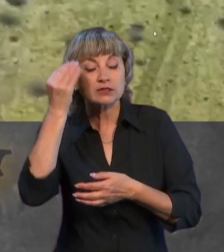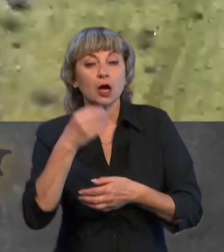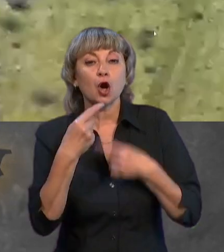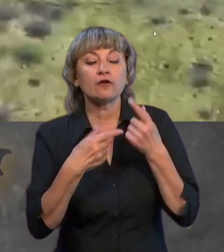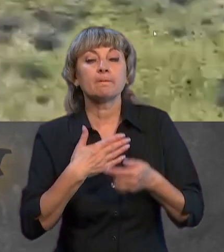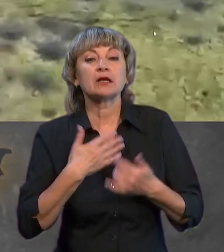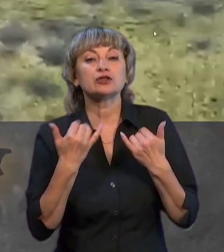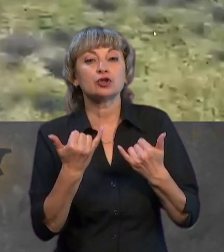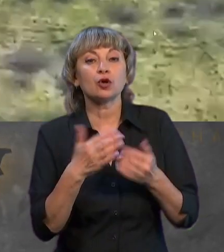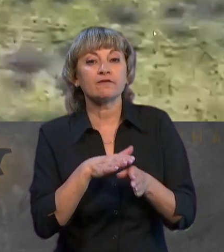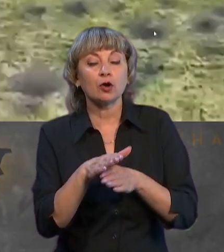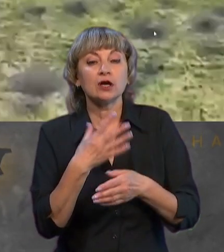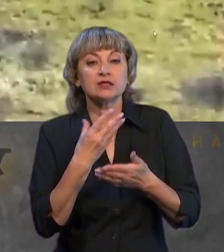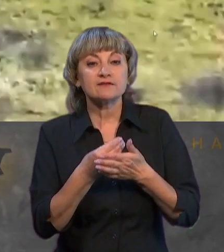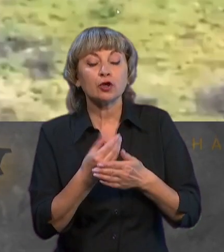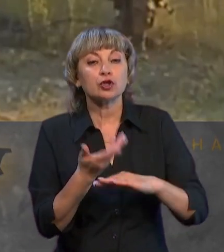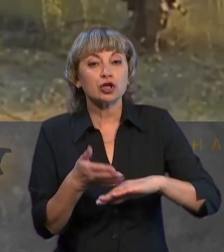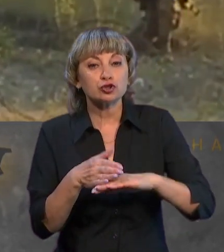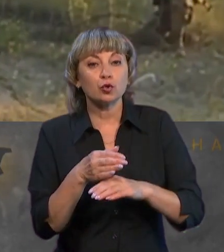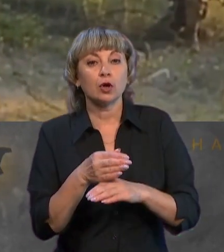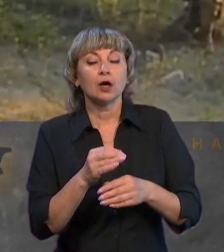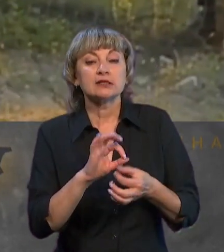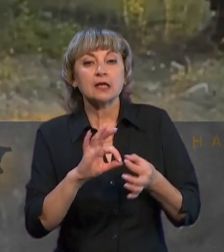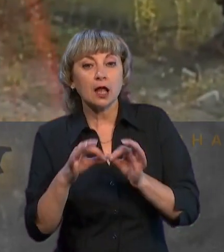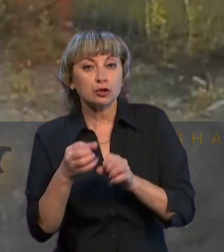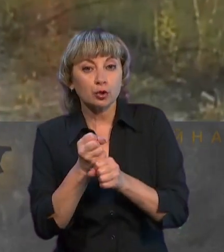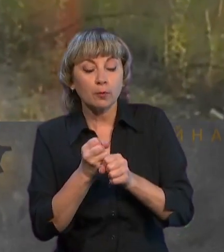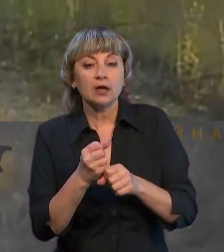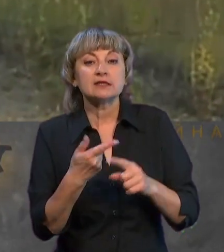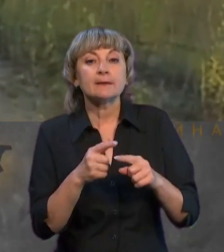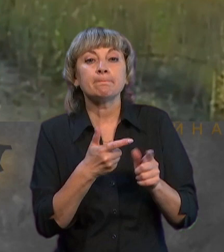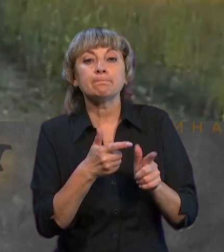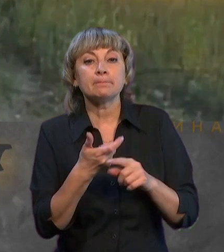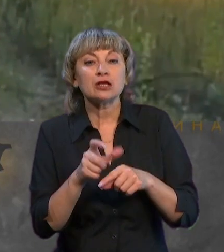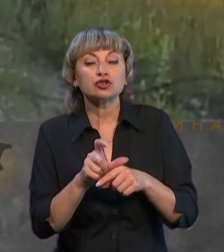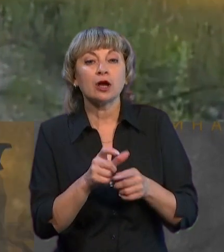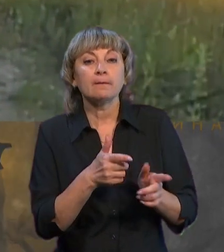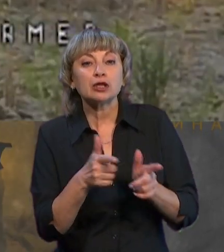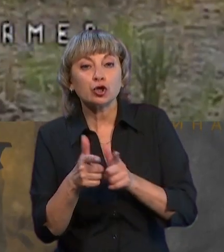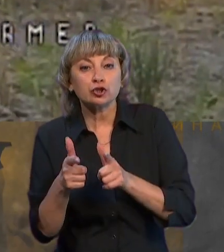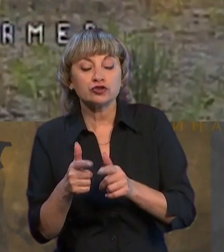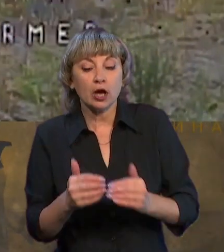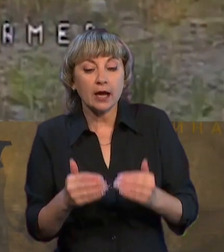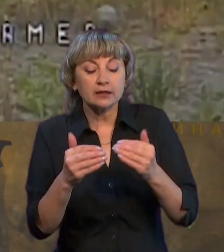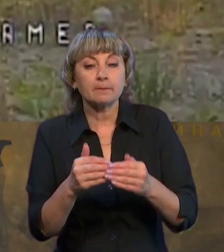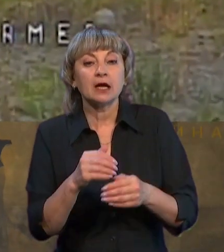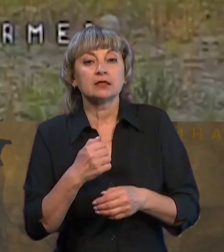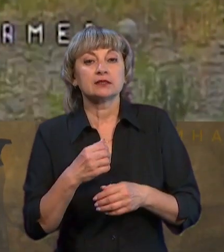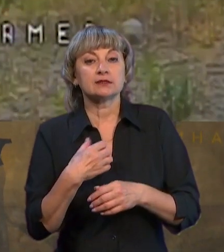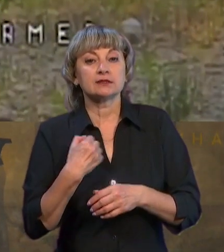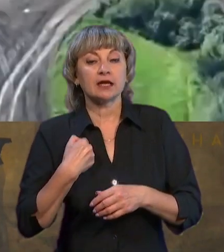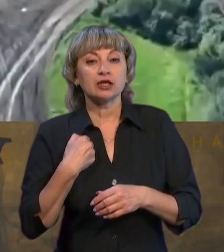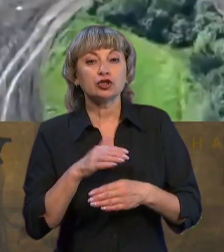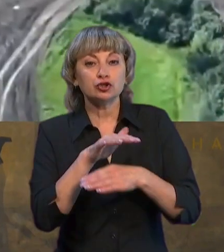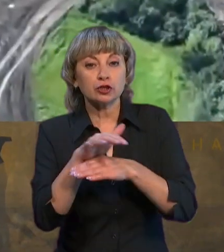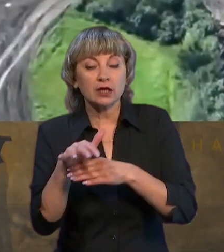виконуємо свою тяжкуську одну роботу. Це більше пілотовчий етап до відповідно стратегічного наступу. Але ворог теж